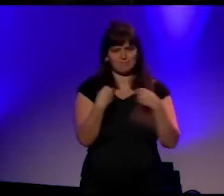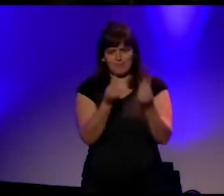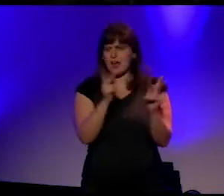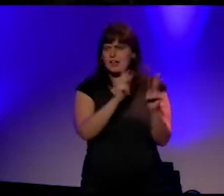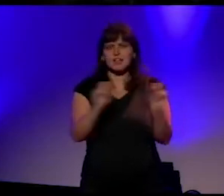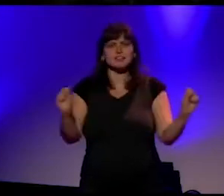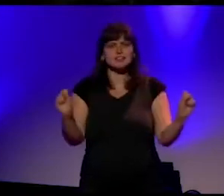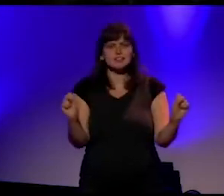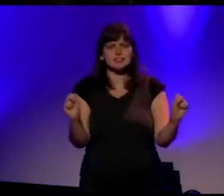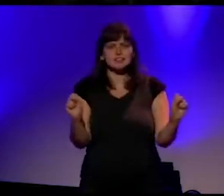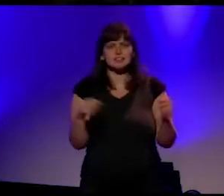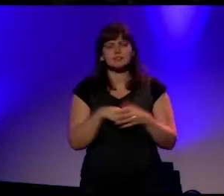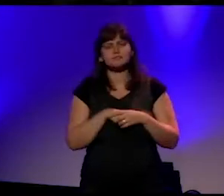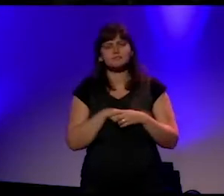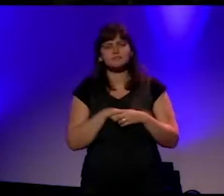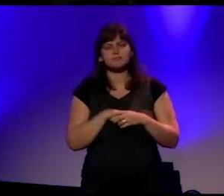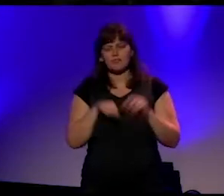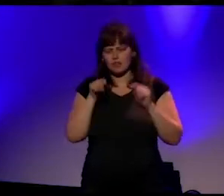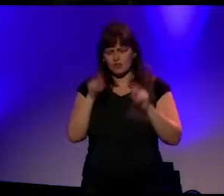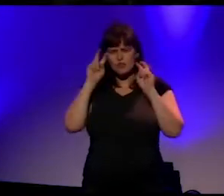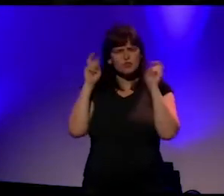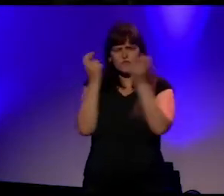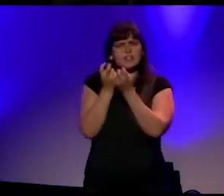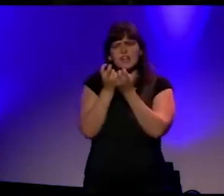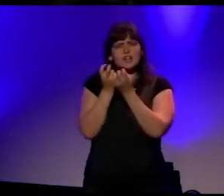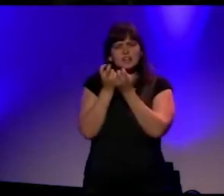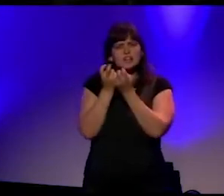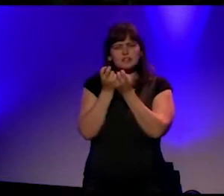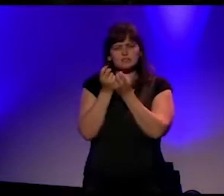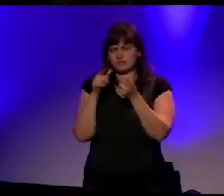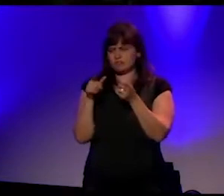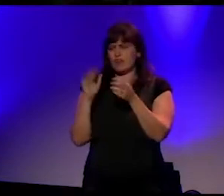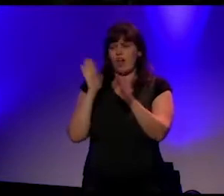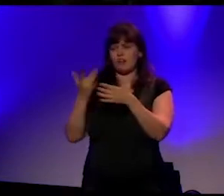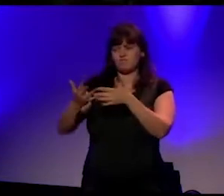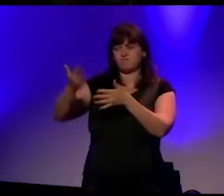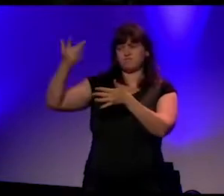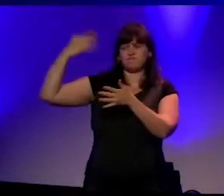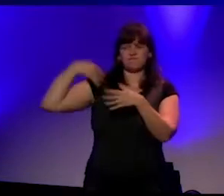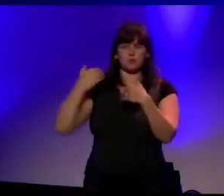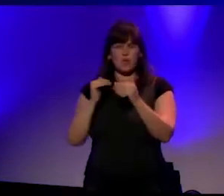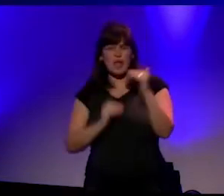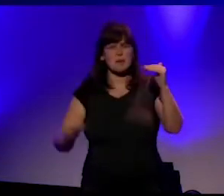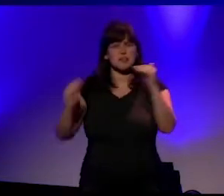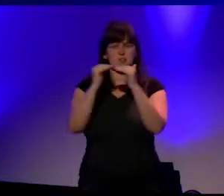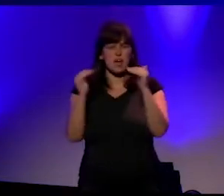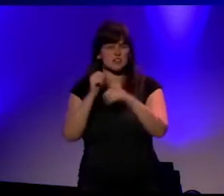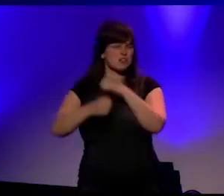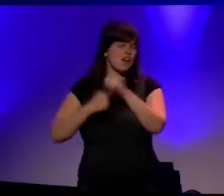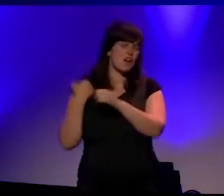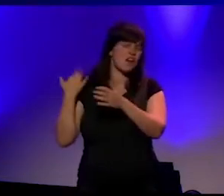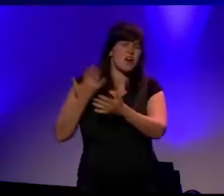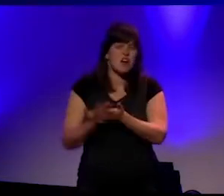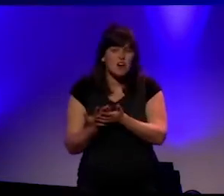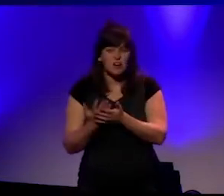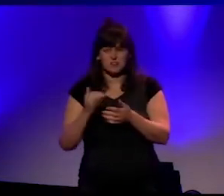Ik wil verder dat pad op van een universiteit die kan bogen op een heel rijke geschiedenis van emancipatie. Een academische gemeenschap met duizenden